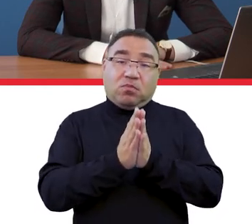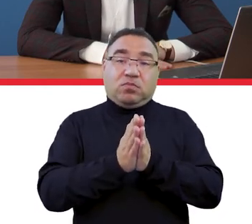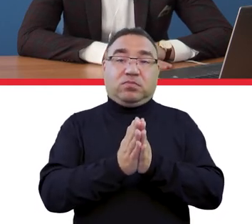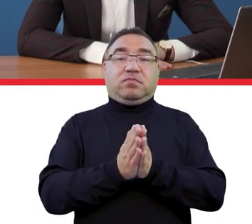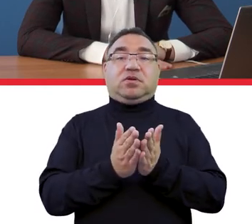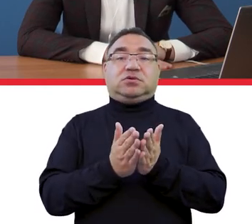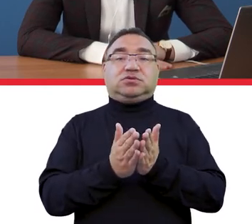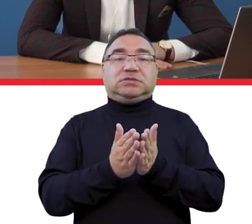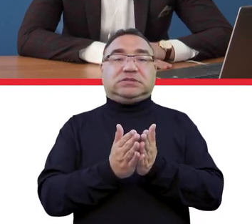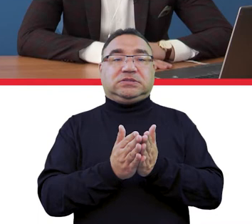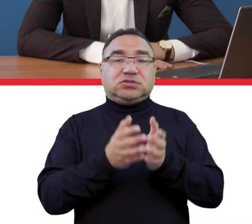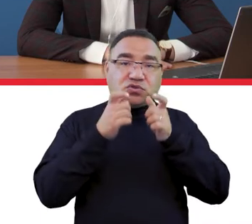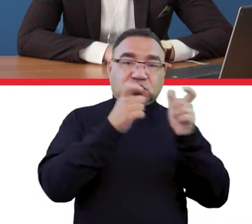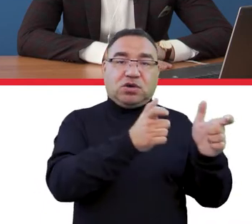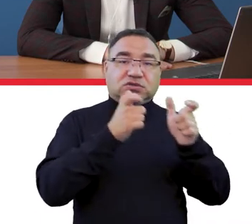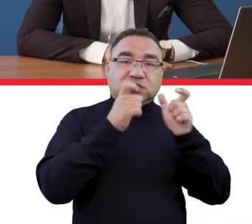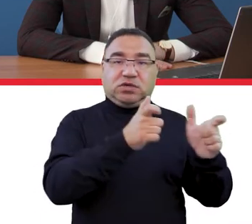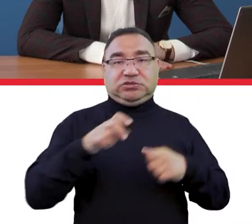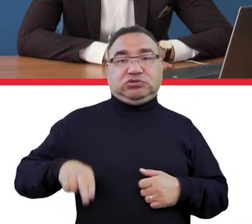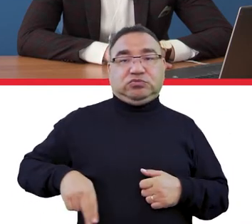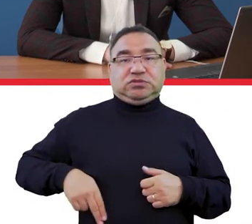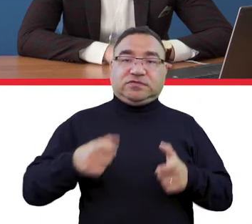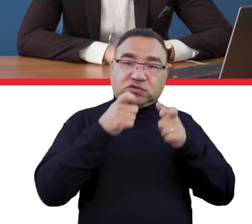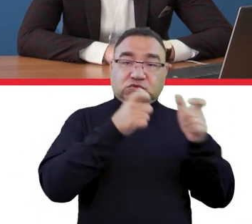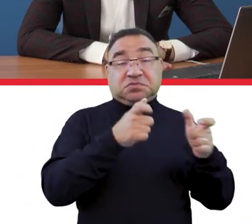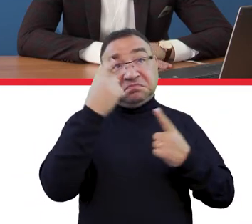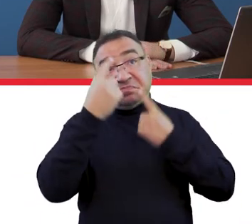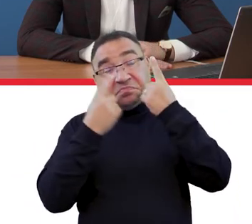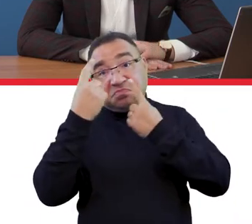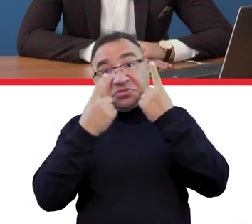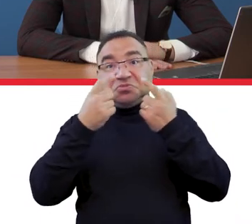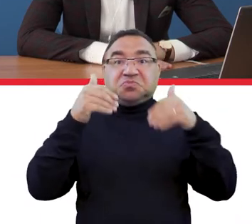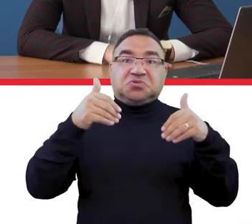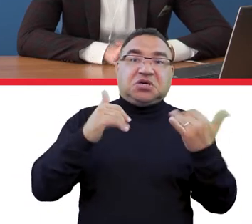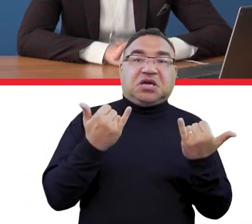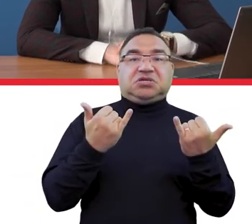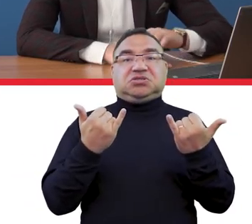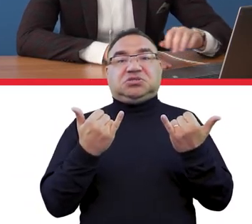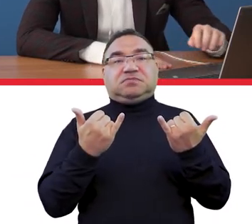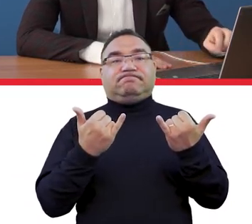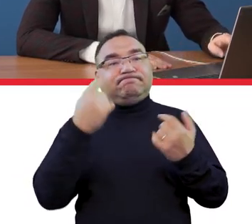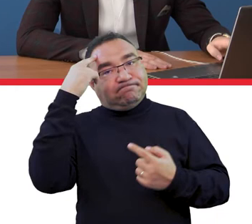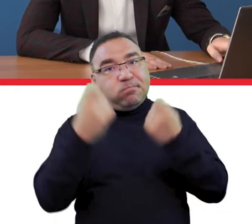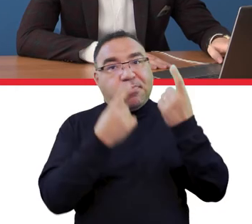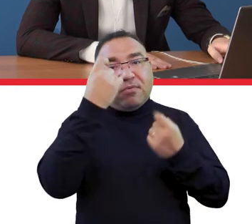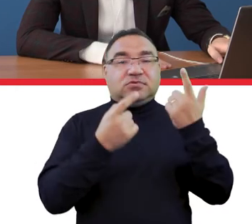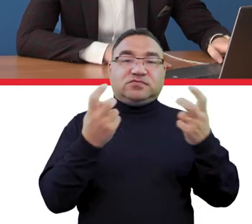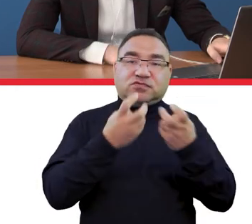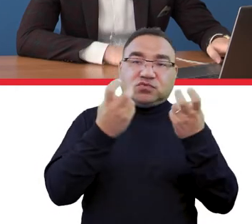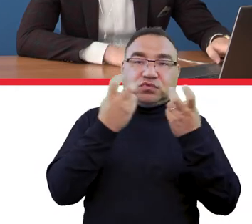te sygnały do nas docierały. Być może, że będziemy jakichś szczególnych rozwiązań wtedy